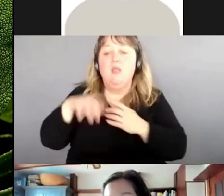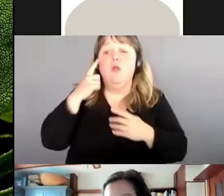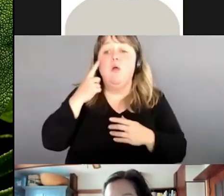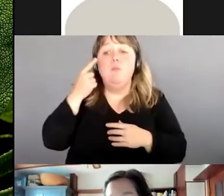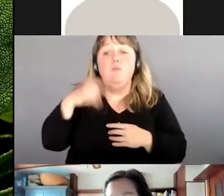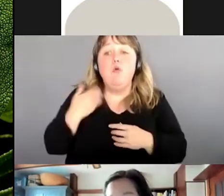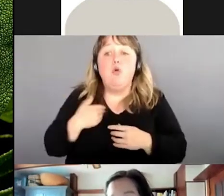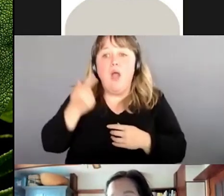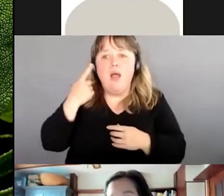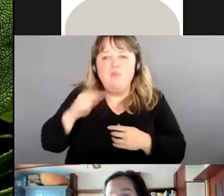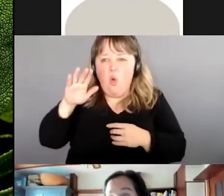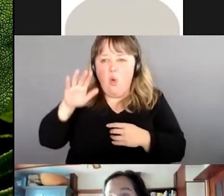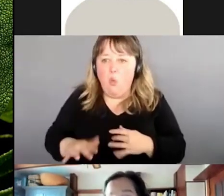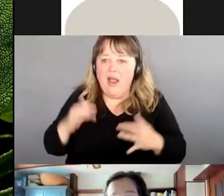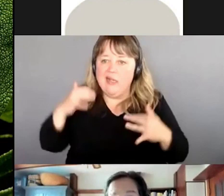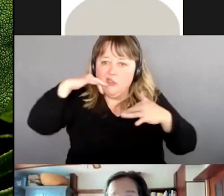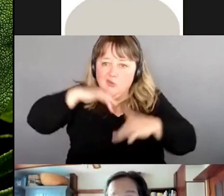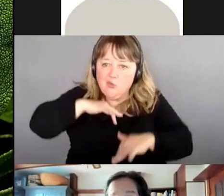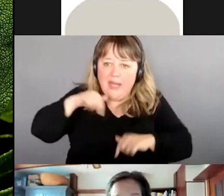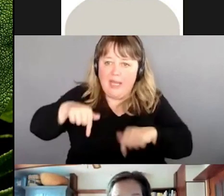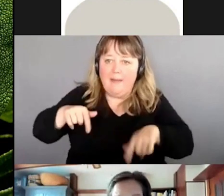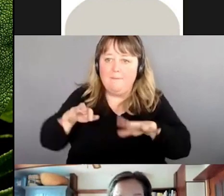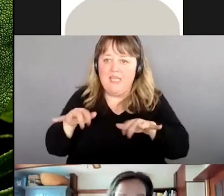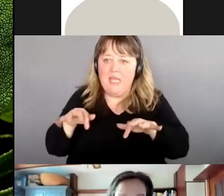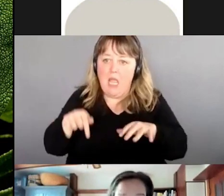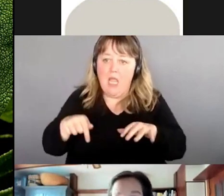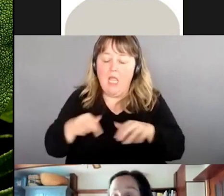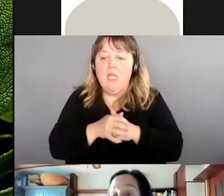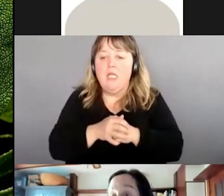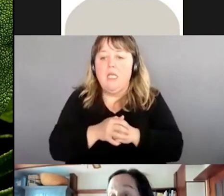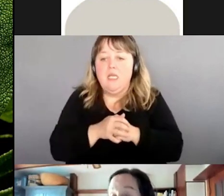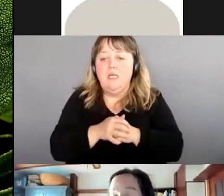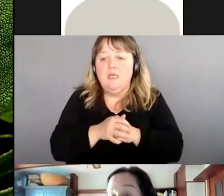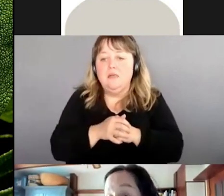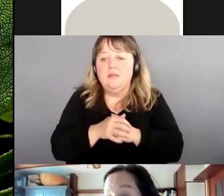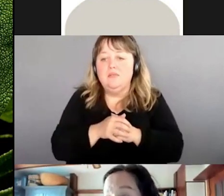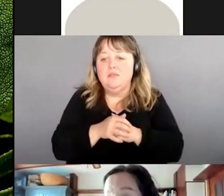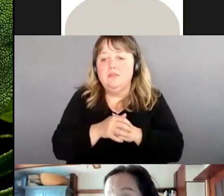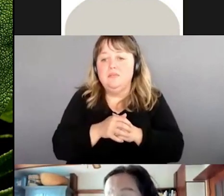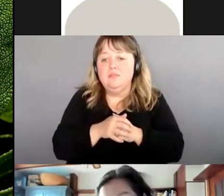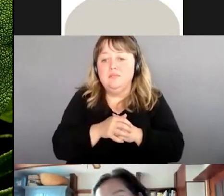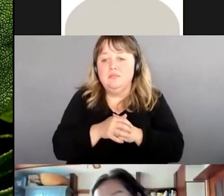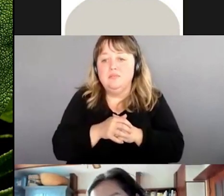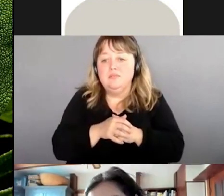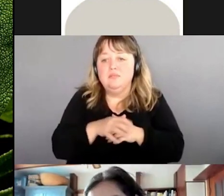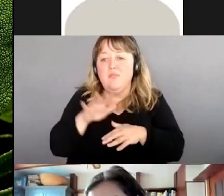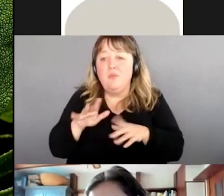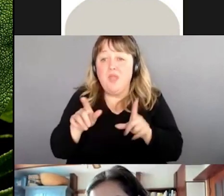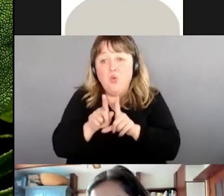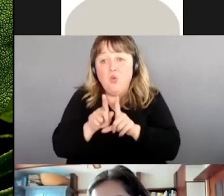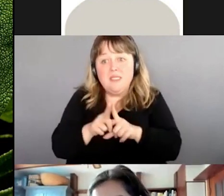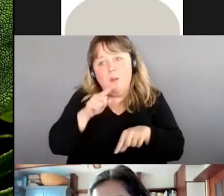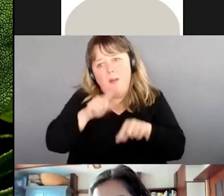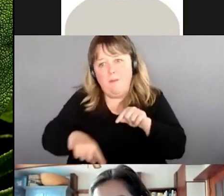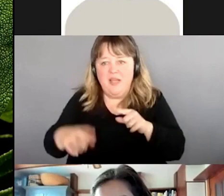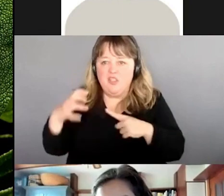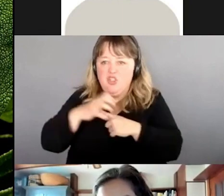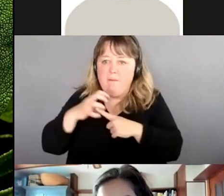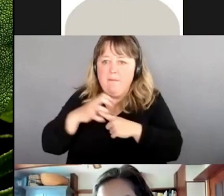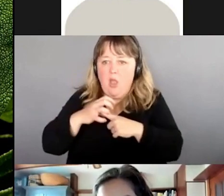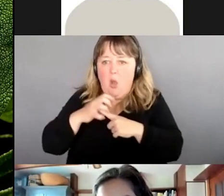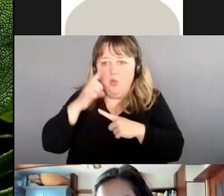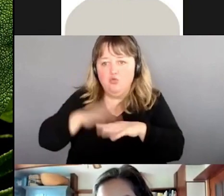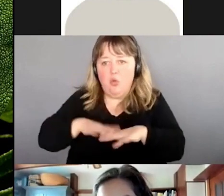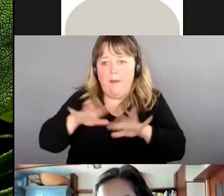la soudation et la production de champignons dans les pieds.